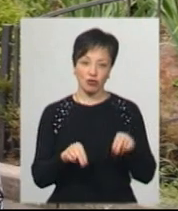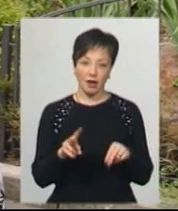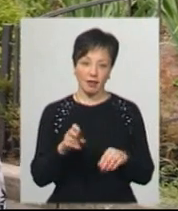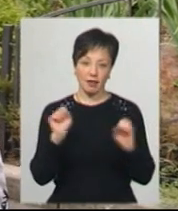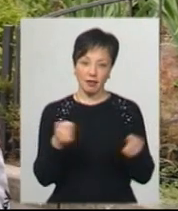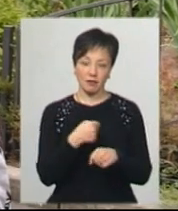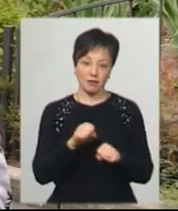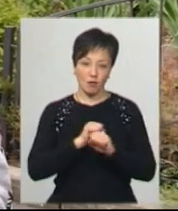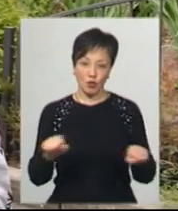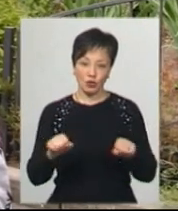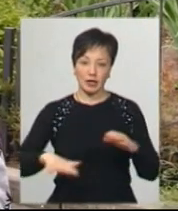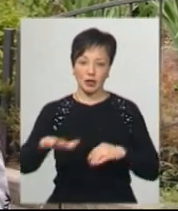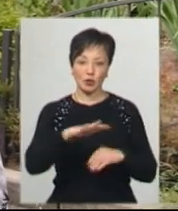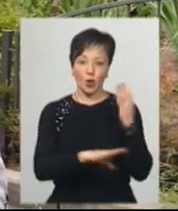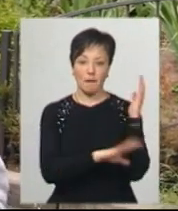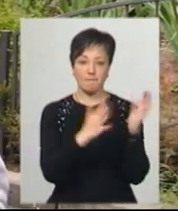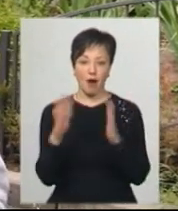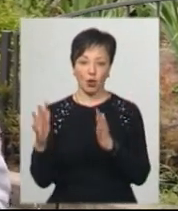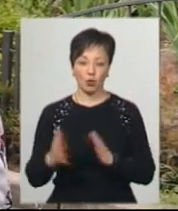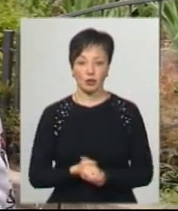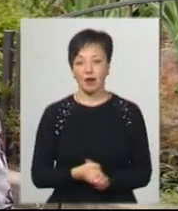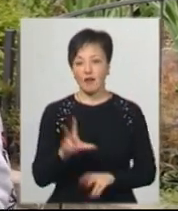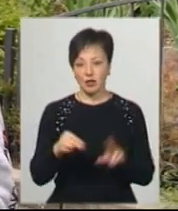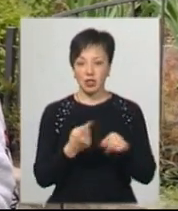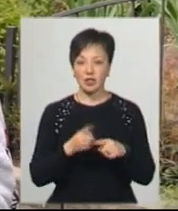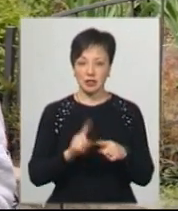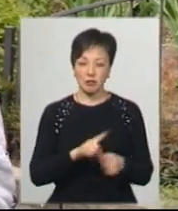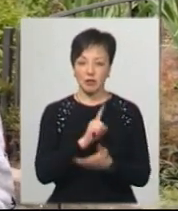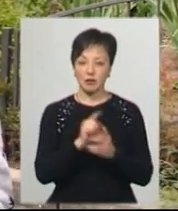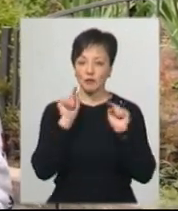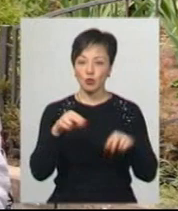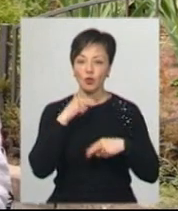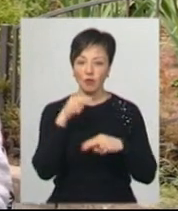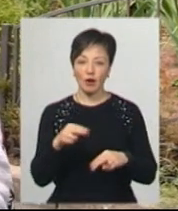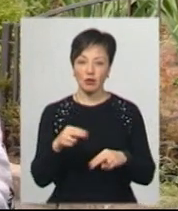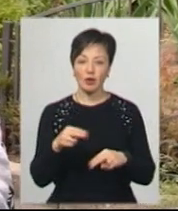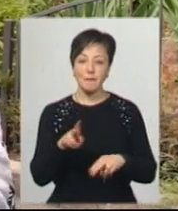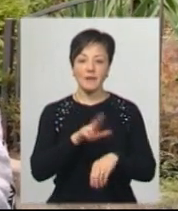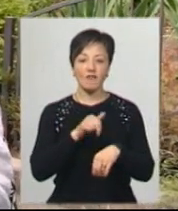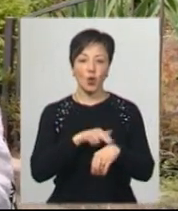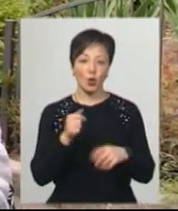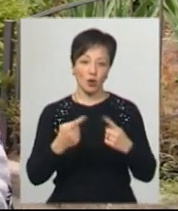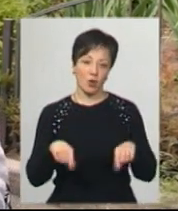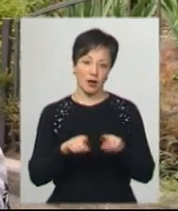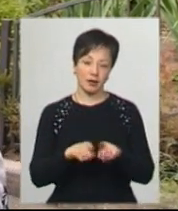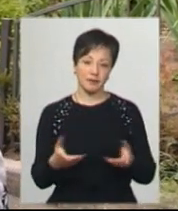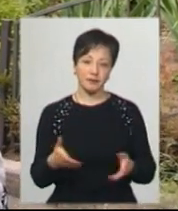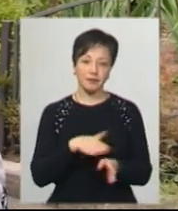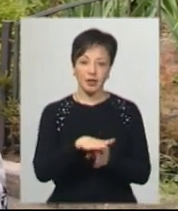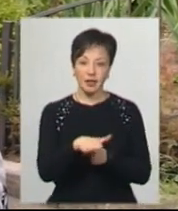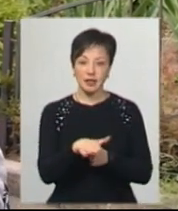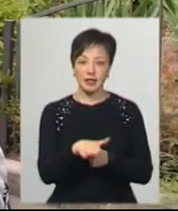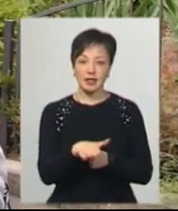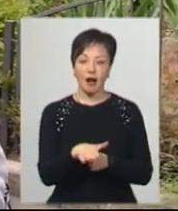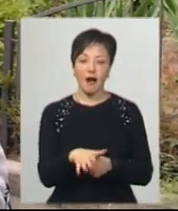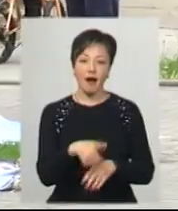припустимо, особливо на території парку. Я вважаю, що на це мали б звернути увагу, особливо правоохоронні органи, для дотримання хоча б